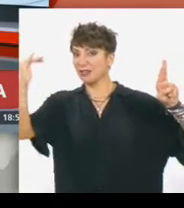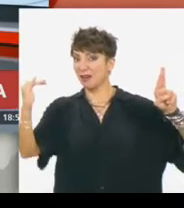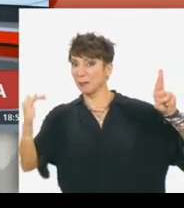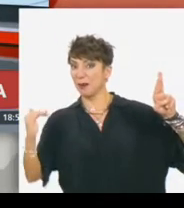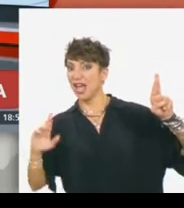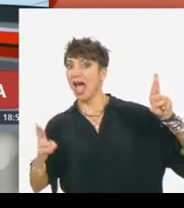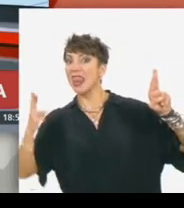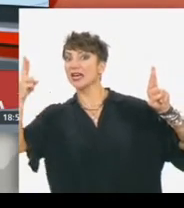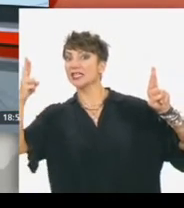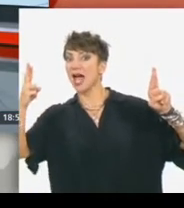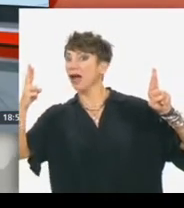στα προϊόντα ή όχι. Σταύρονα, σε ευχαριστήσω πολύ.